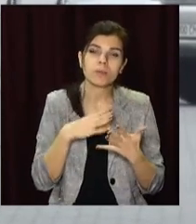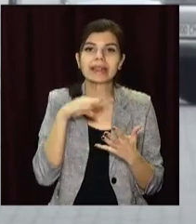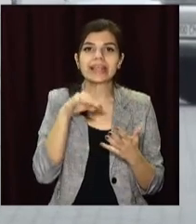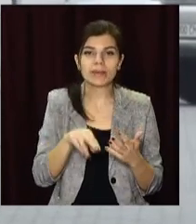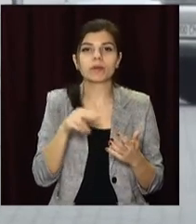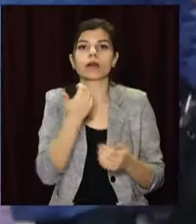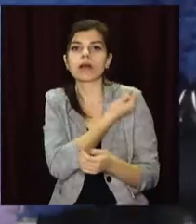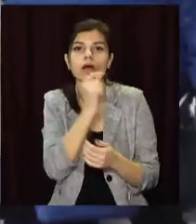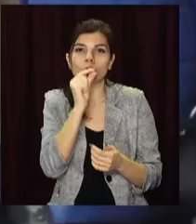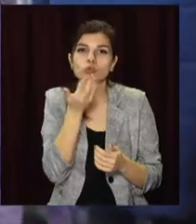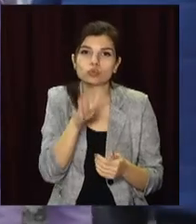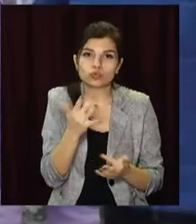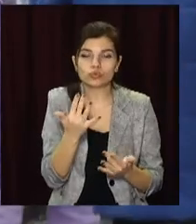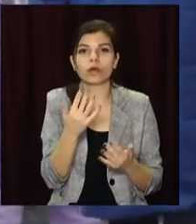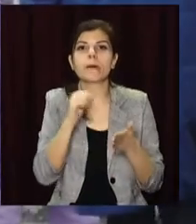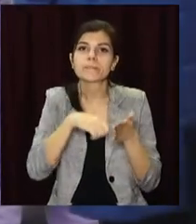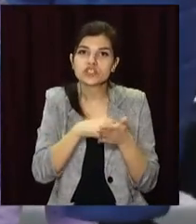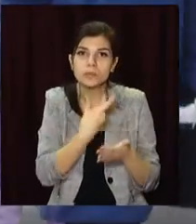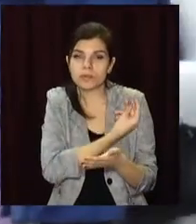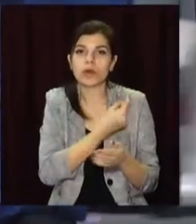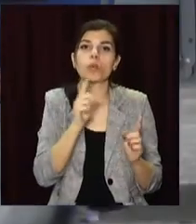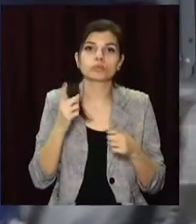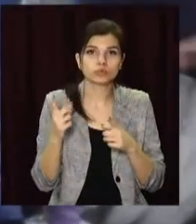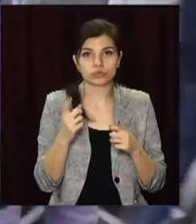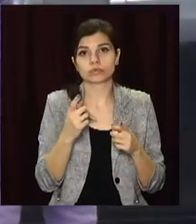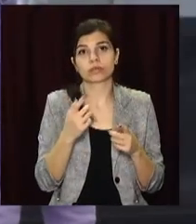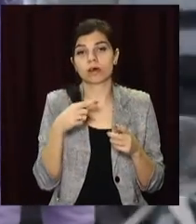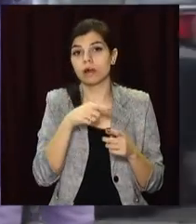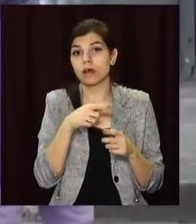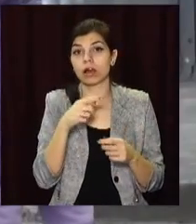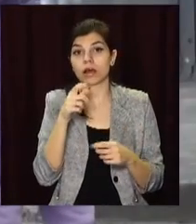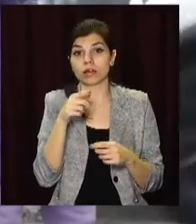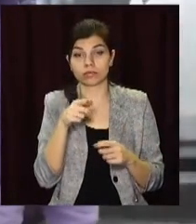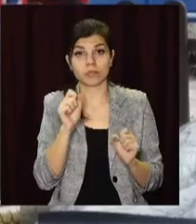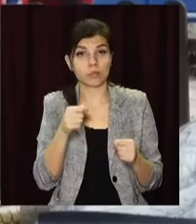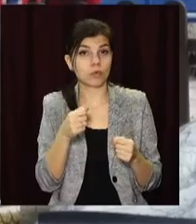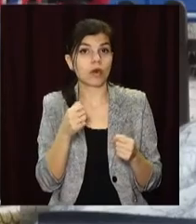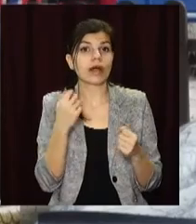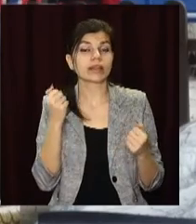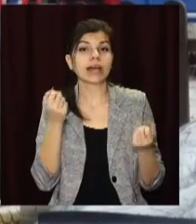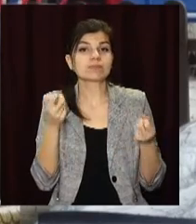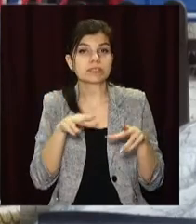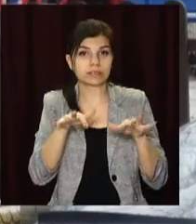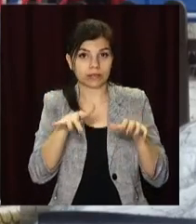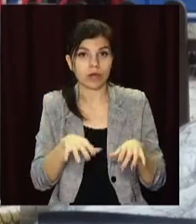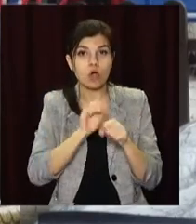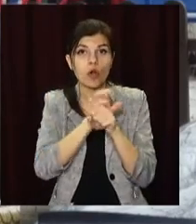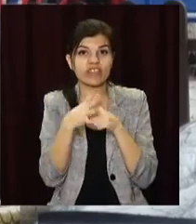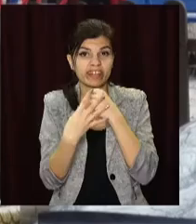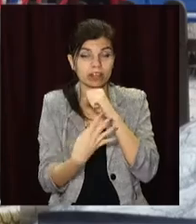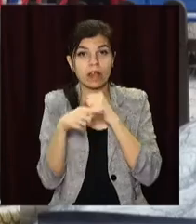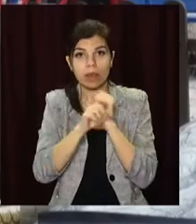дозування, спосіб ведення та причини щеплення. Записатись на імунізацію можна буде на спеціальному інформаційному порталі COVID-19,